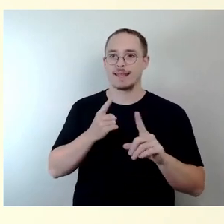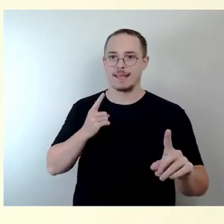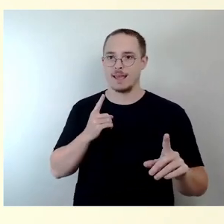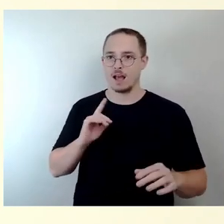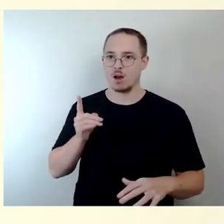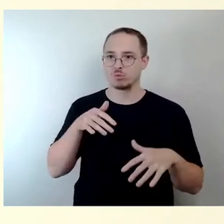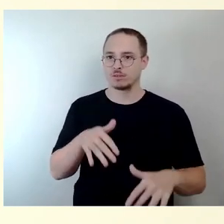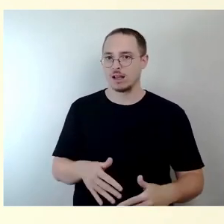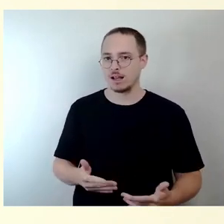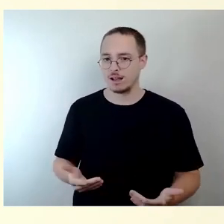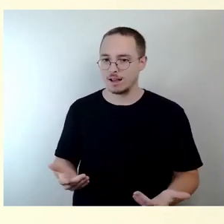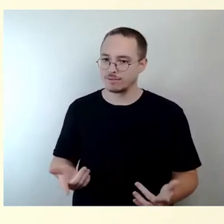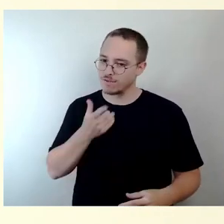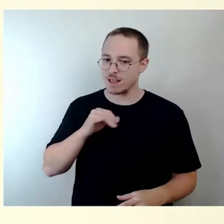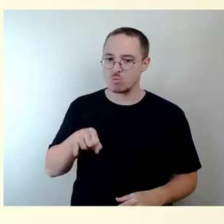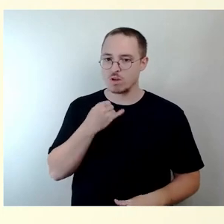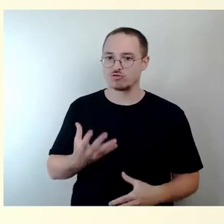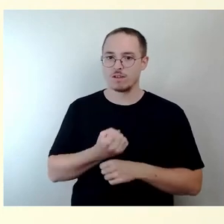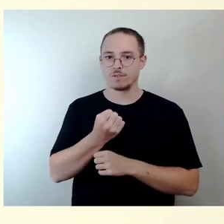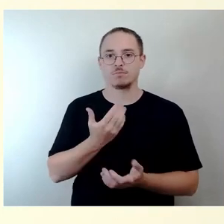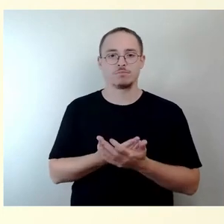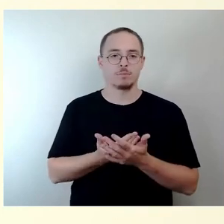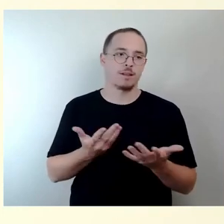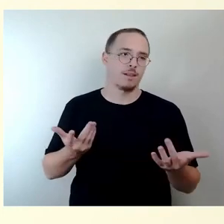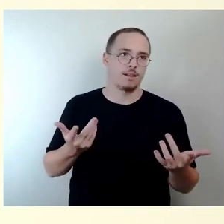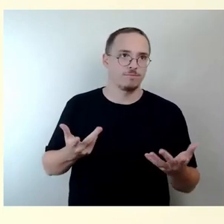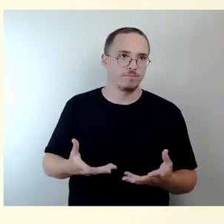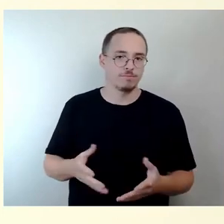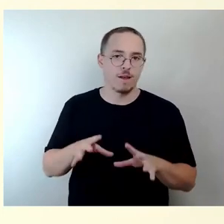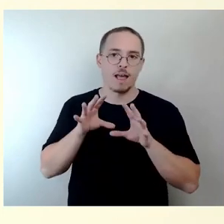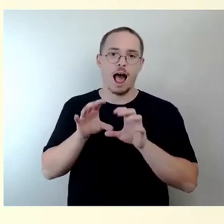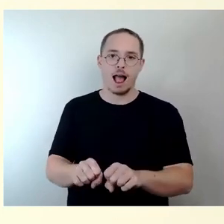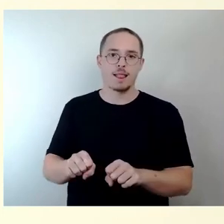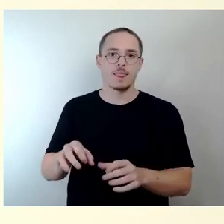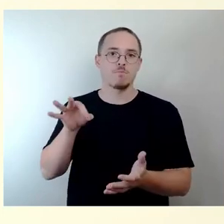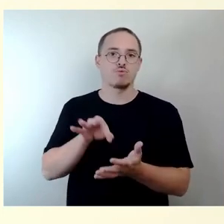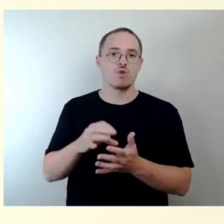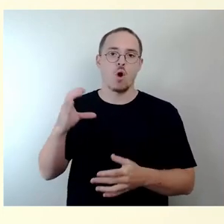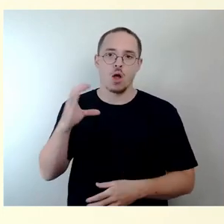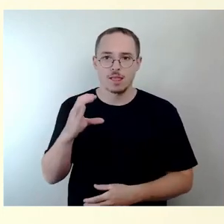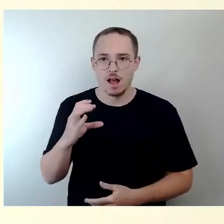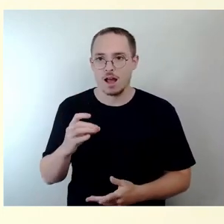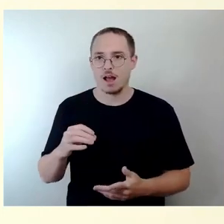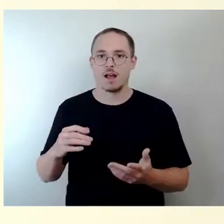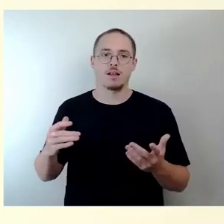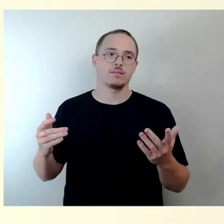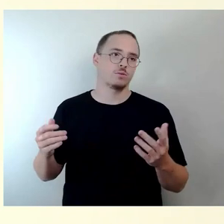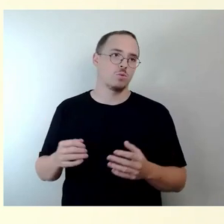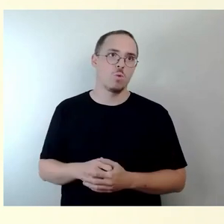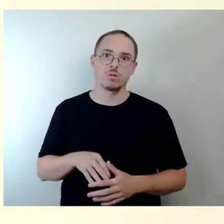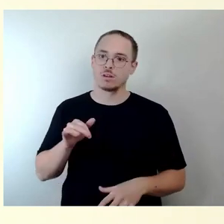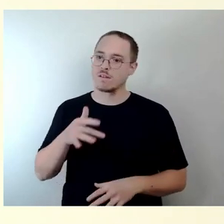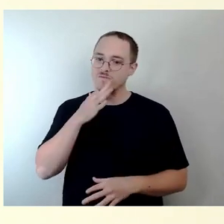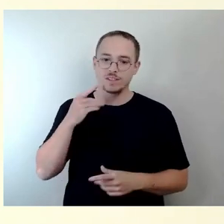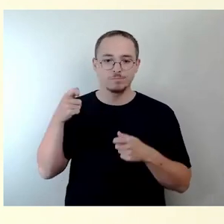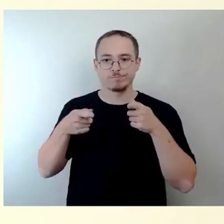dem Haltepunkt Kota etc. pp., die großes Investitionsvolumen nach sich ziehen, wie eben beispielsweise jetzt